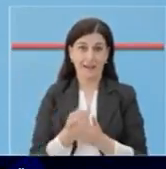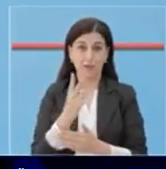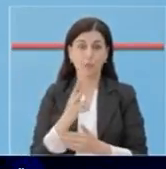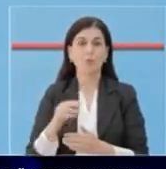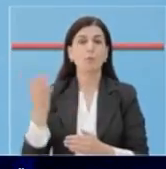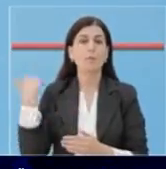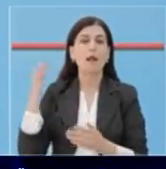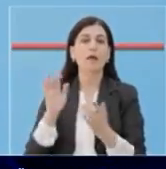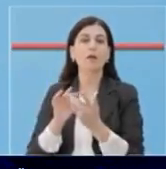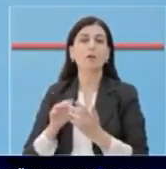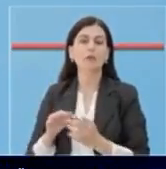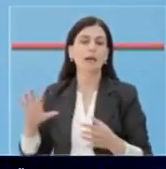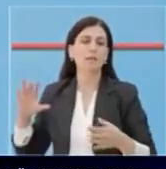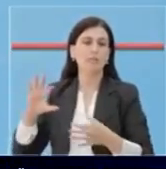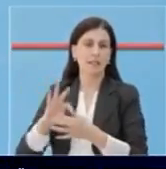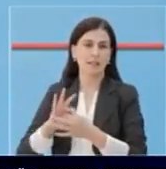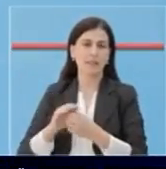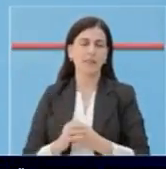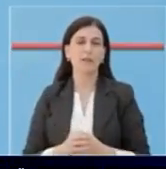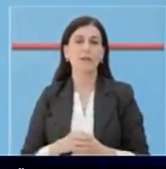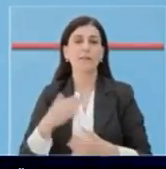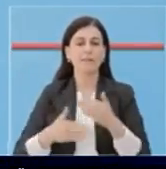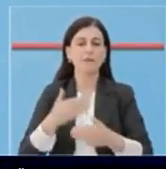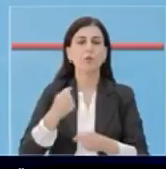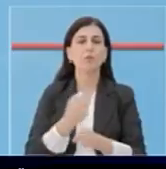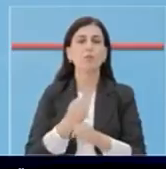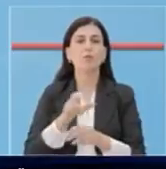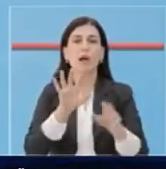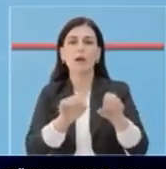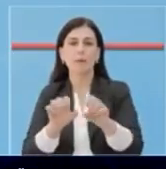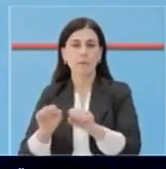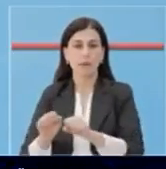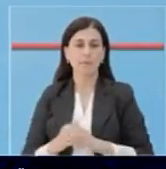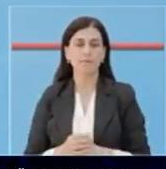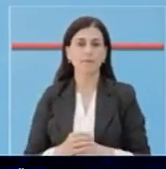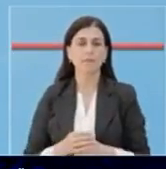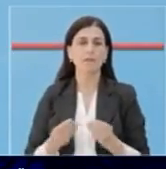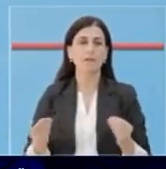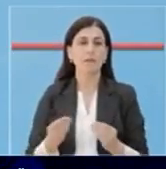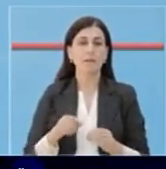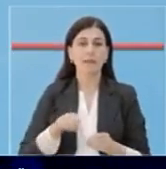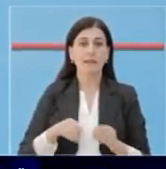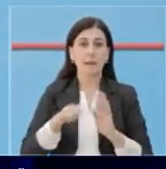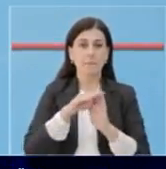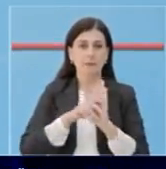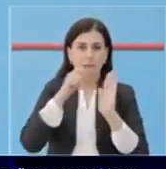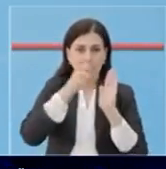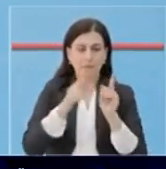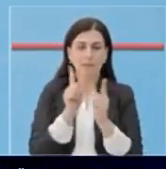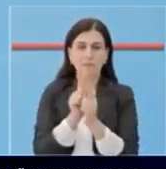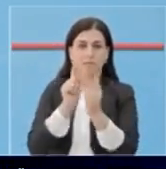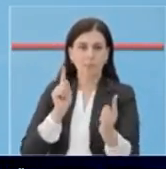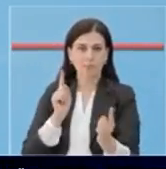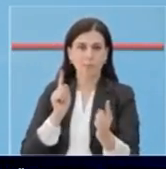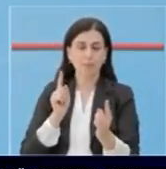konfirmuara pozitiv dhe etimi epidemiologik po vazhdo në teren. Marja në kohë e masave për distancimin fizik, vetizolimin